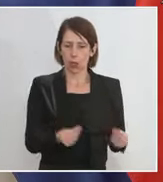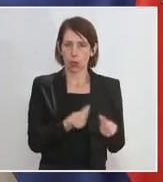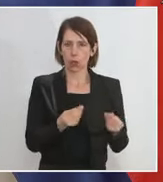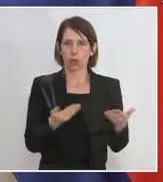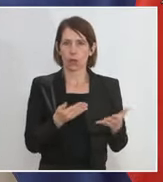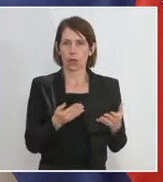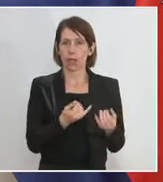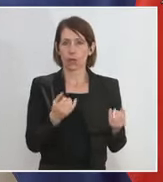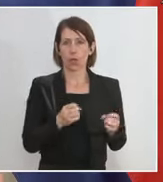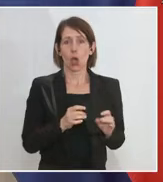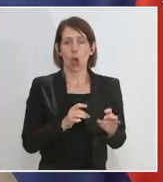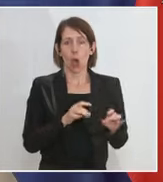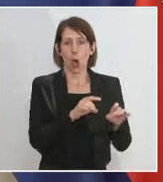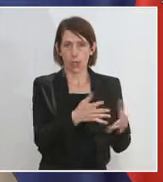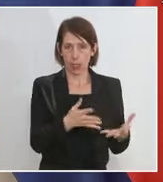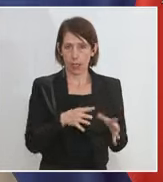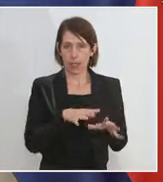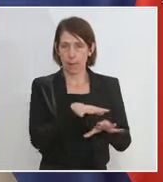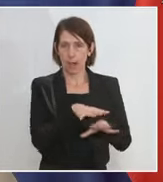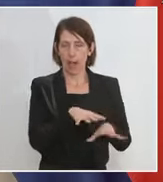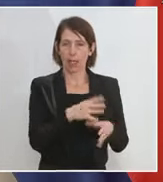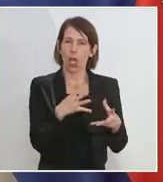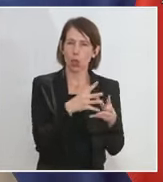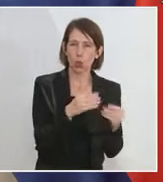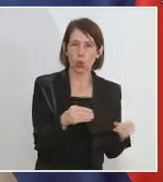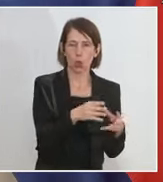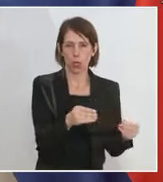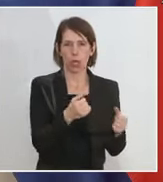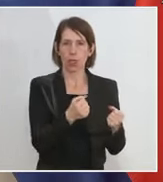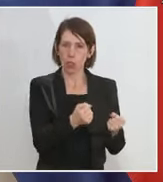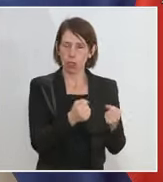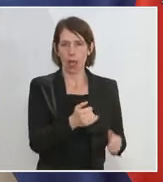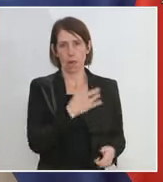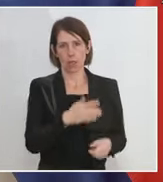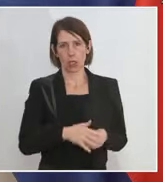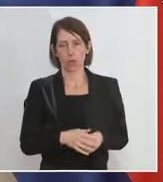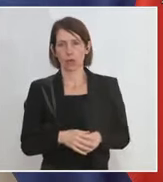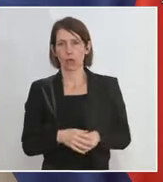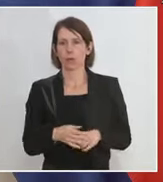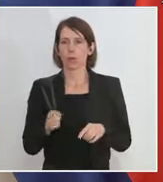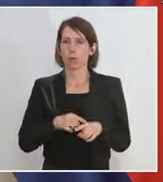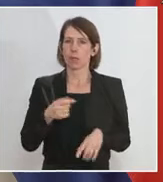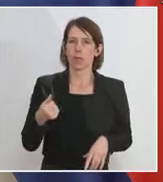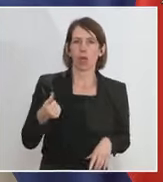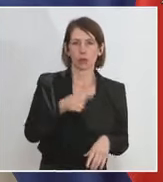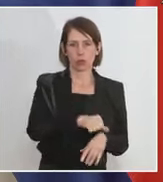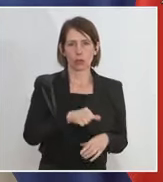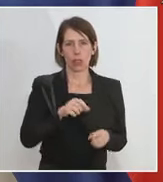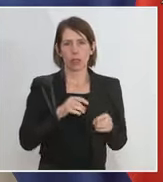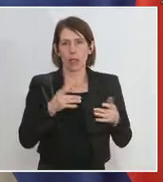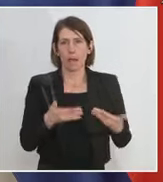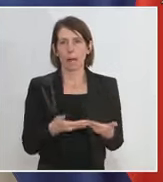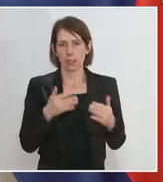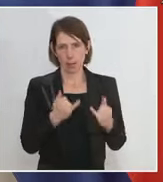Heuschreckenplage, Stichwort Dürre, besonders hart getroffen sind und die jetzt auch noch zusätzlich unter der Pandemie zu